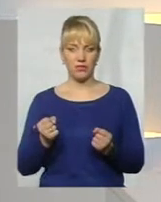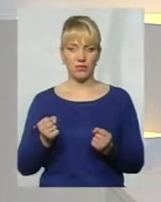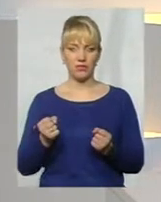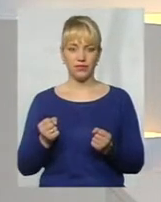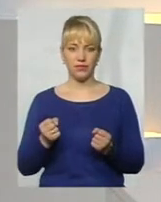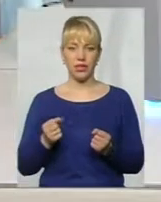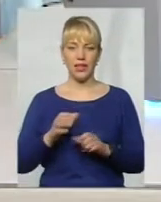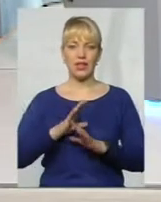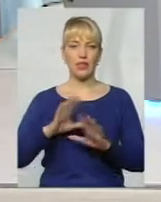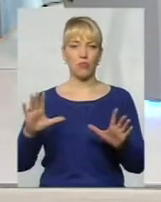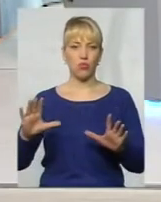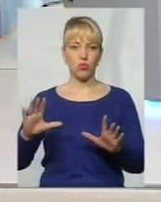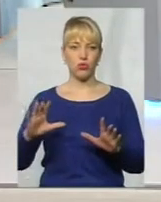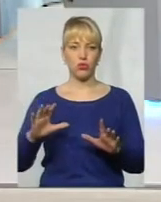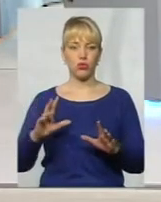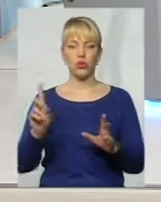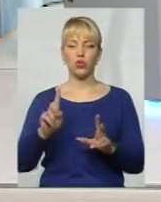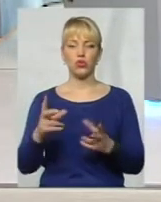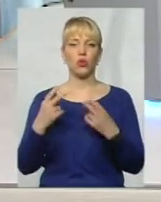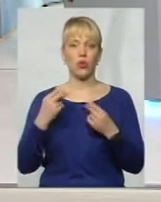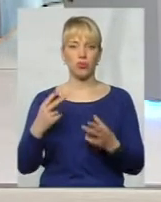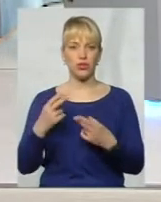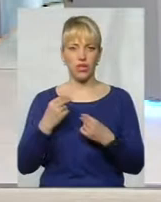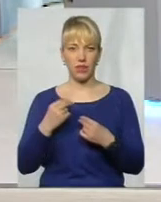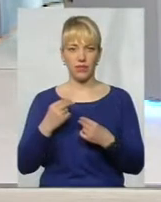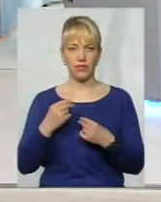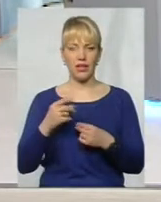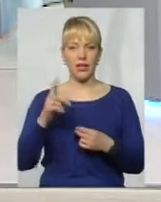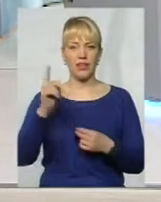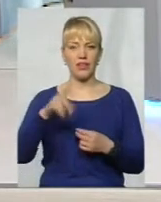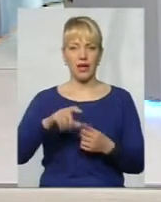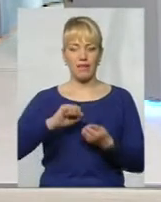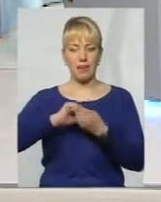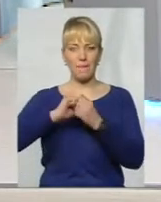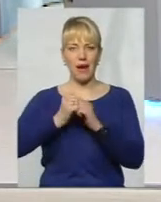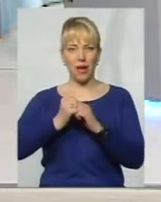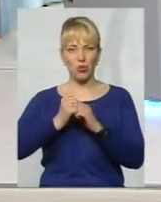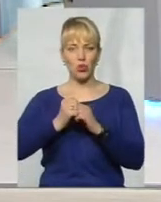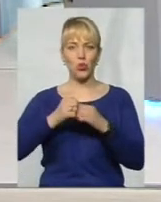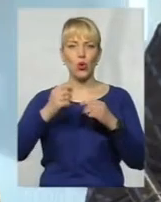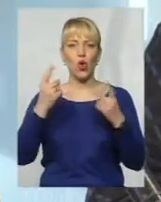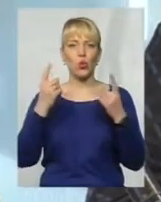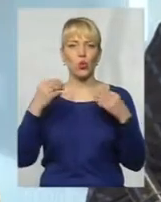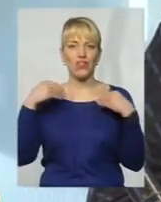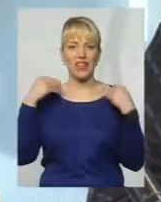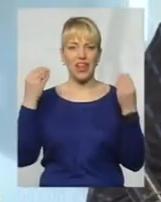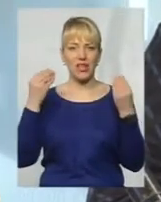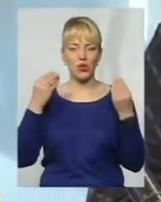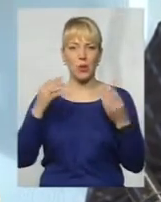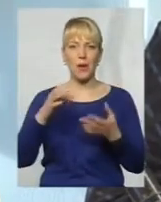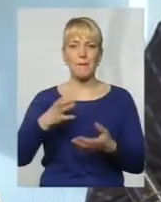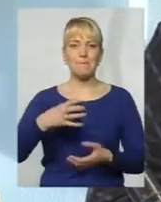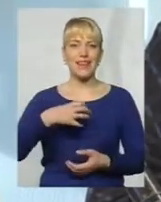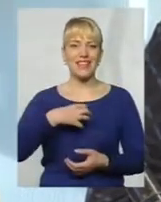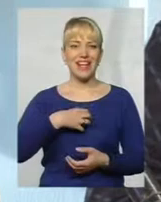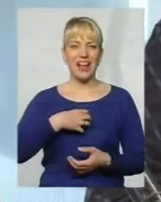Не було того, що обіщали, навіть пам'ятну ювеліальну медаль 30 років аварії на ЧАЕС